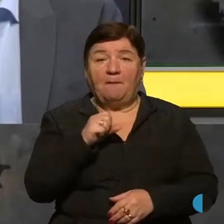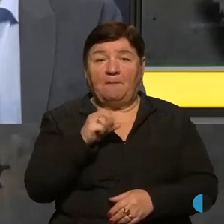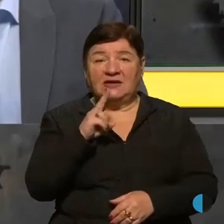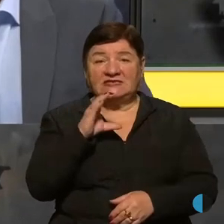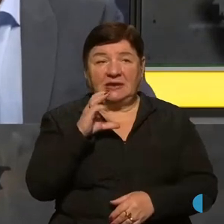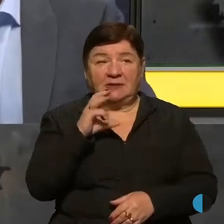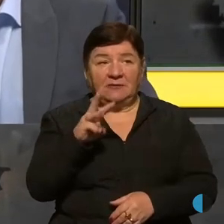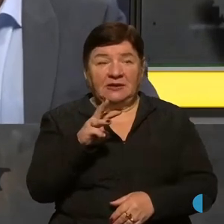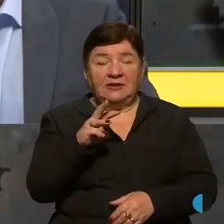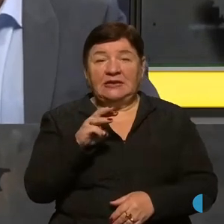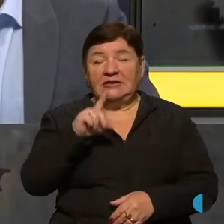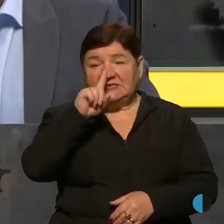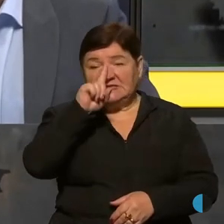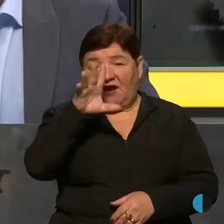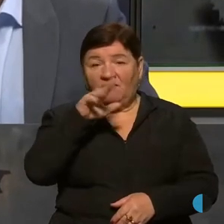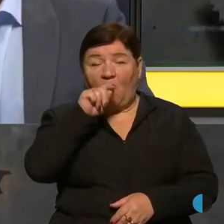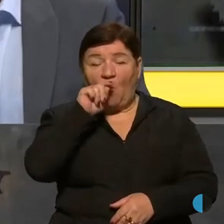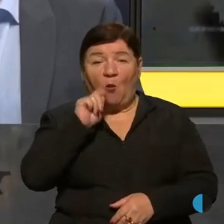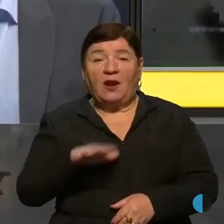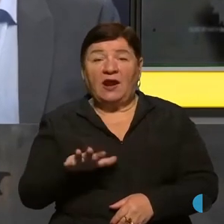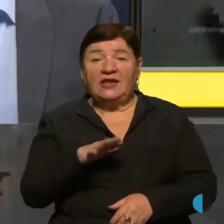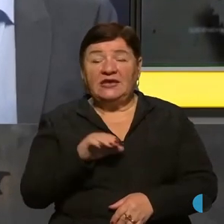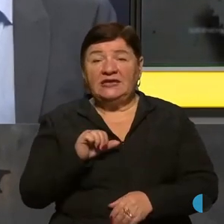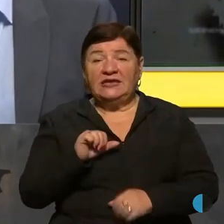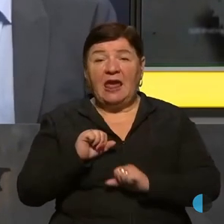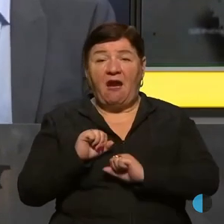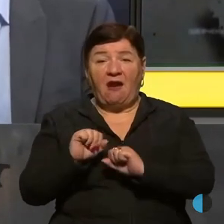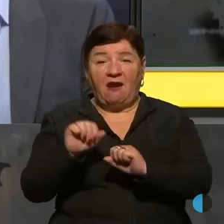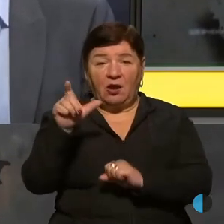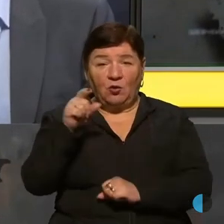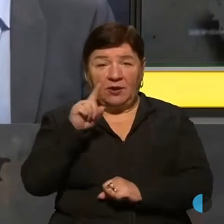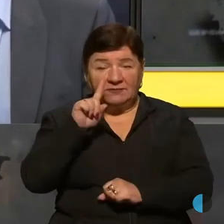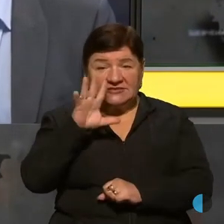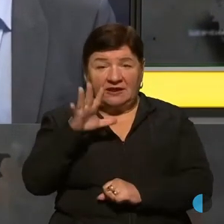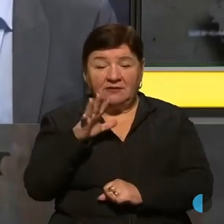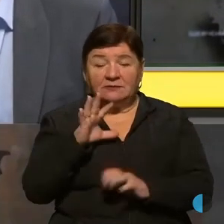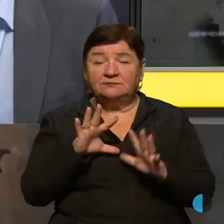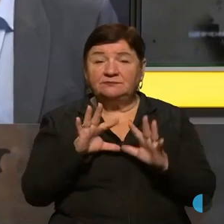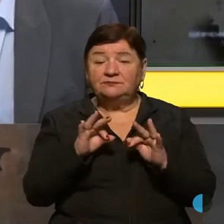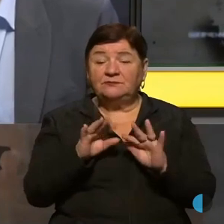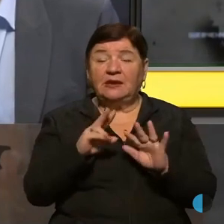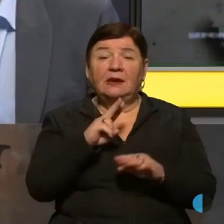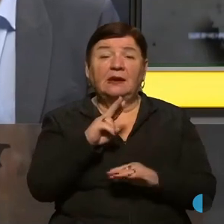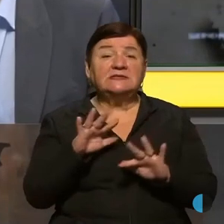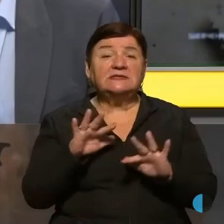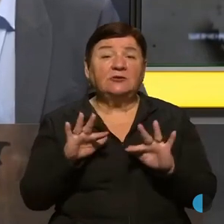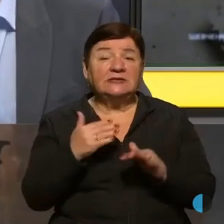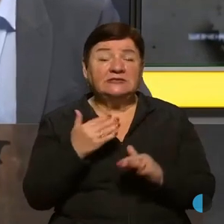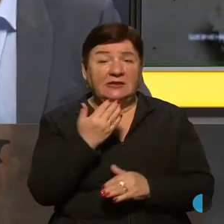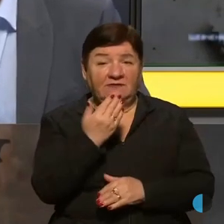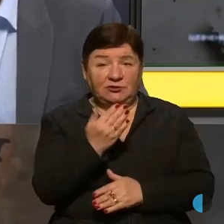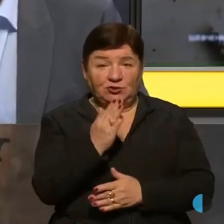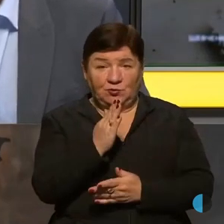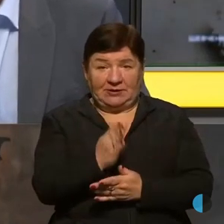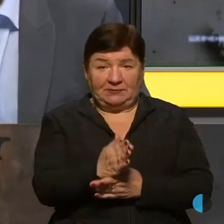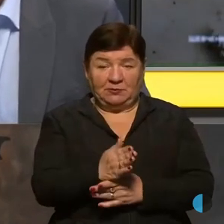Слава Україні! Героям слава! Тож, розкажіть, будь ласка, насамперед, яка зараз ситуація на вашому напрямку?